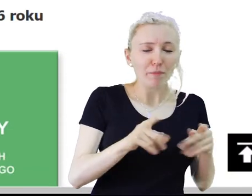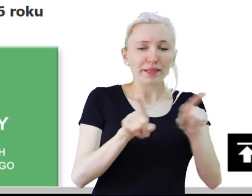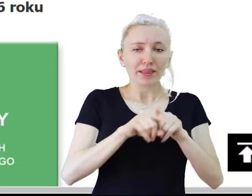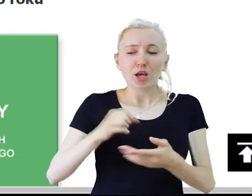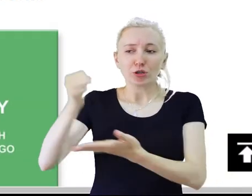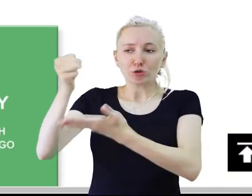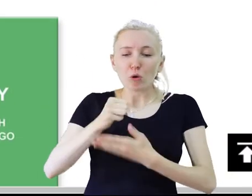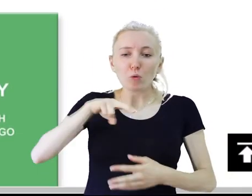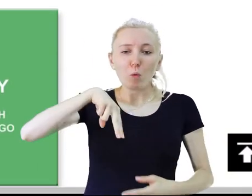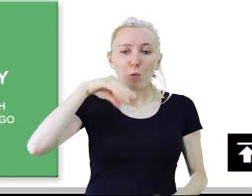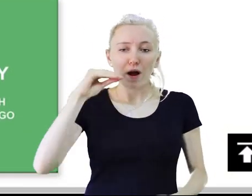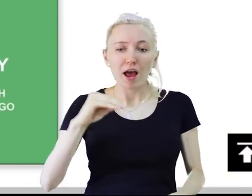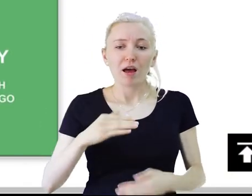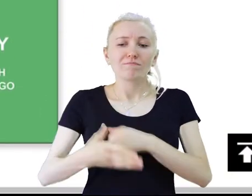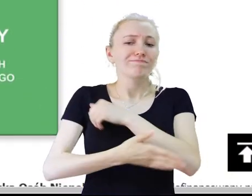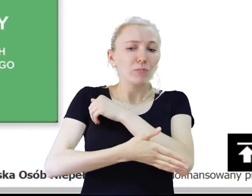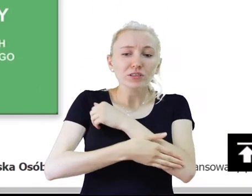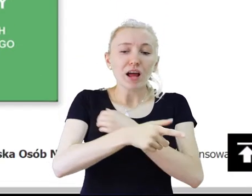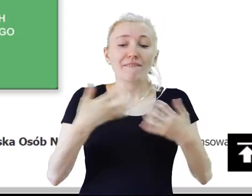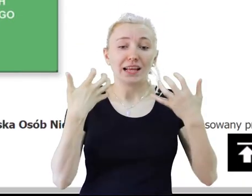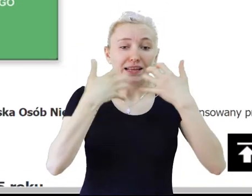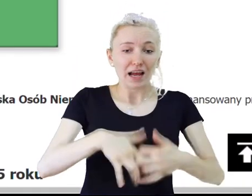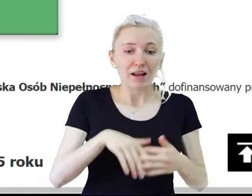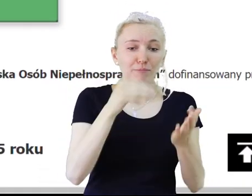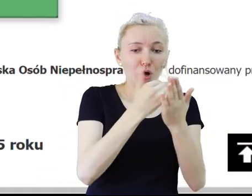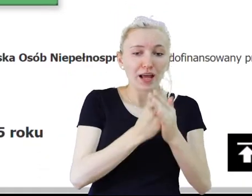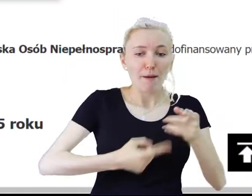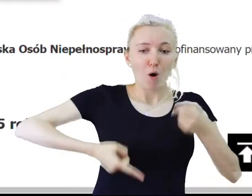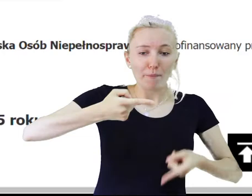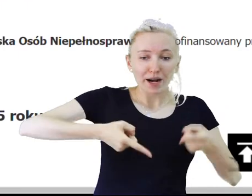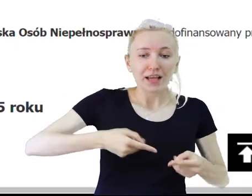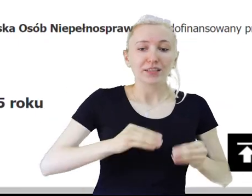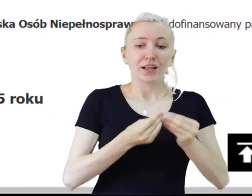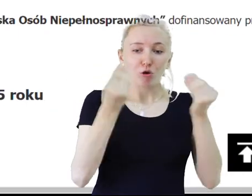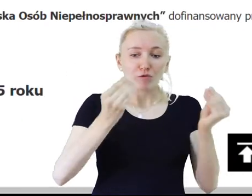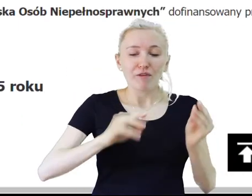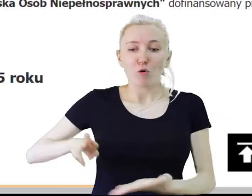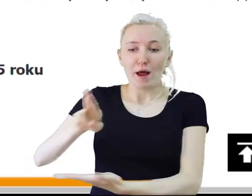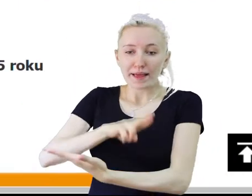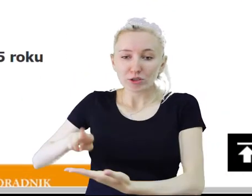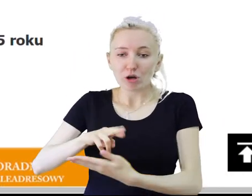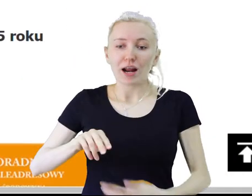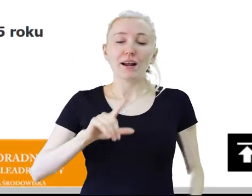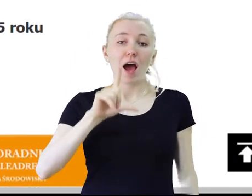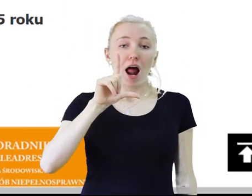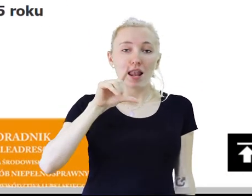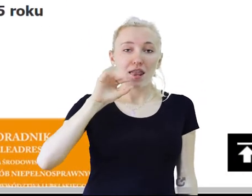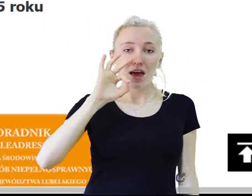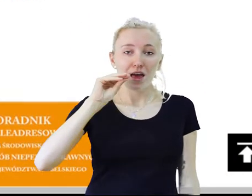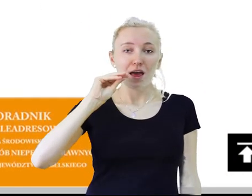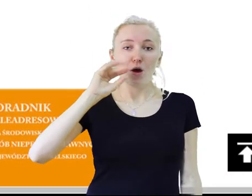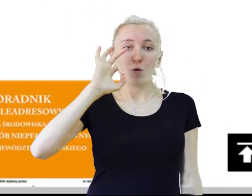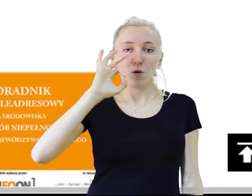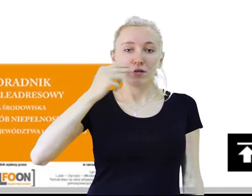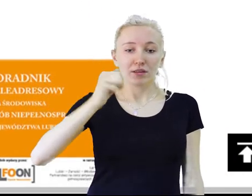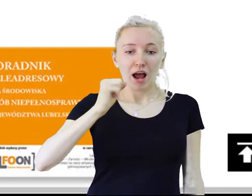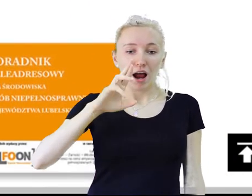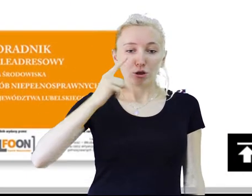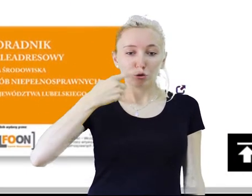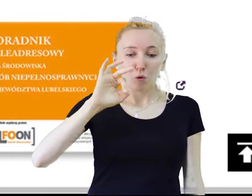Urzędu Miasta Lublin i z Funduszy Unii Europejskiej w ramach zintegrowanego Programu Operacyjnego Rozwoju Regionalnego,